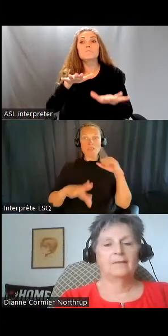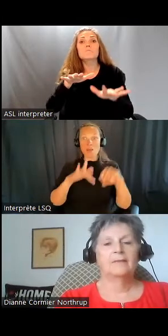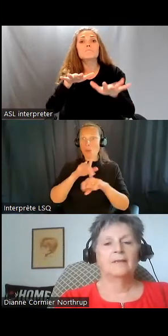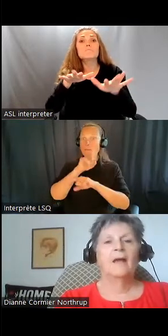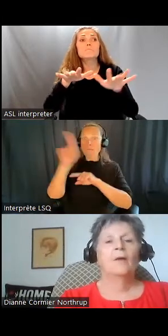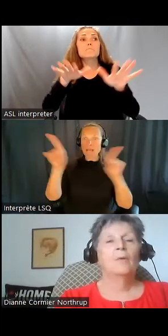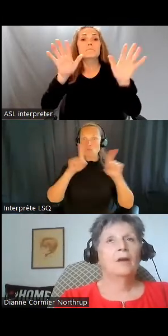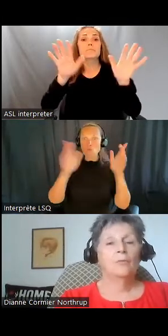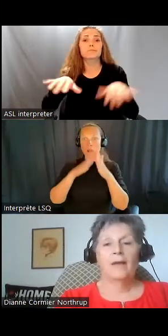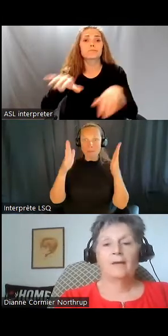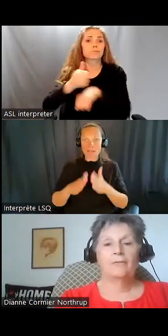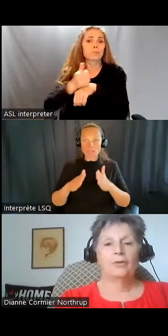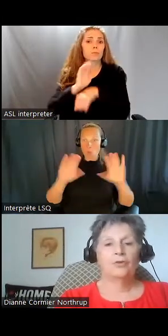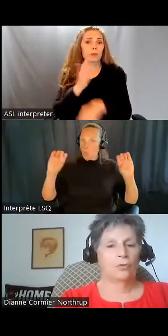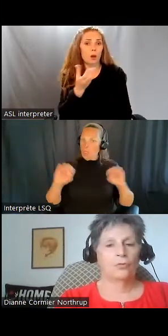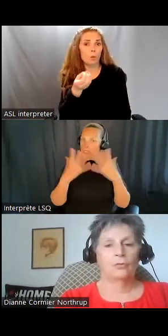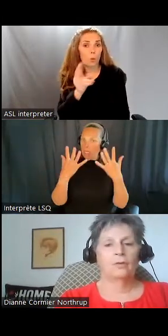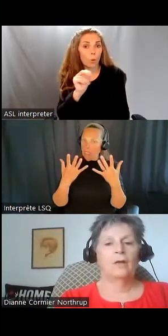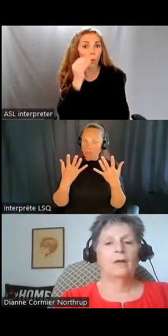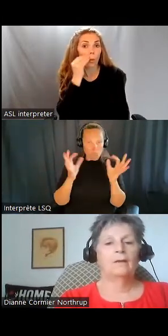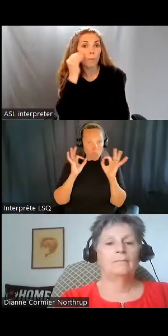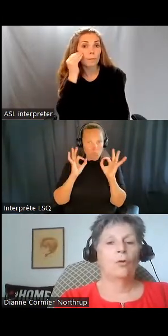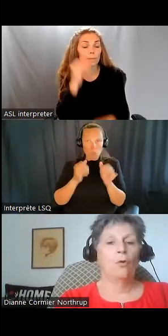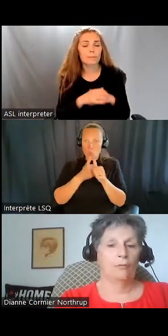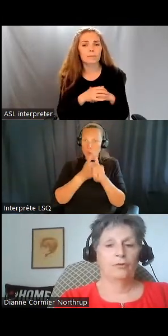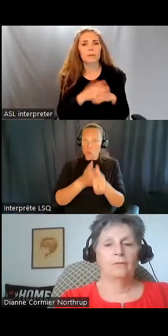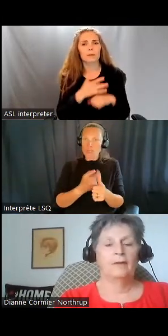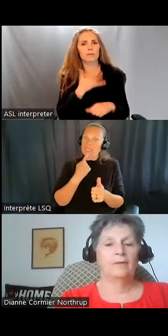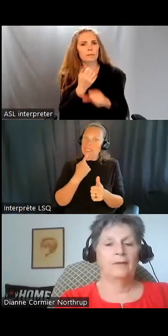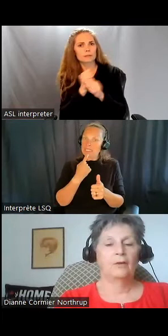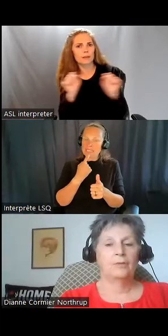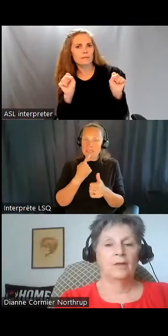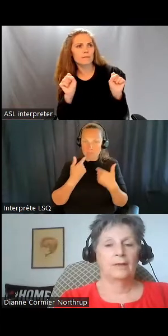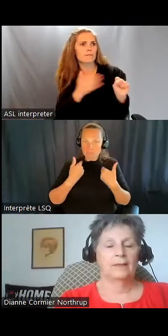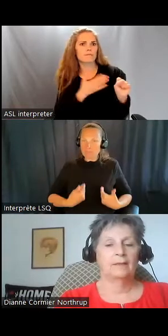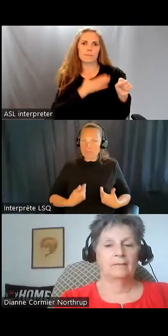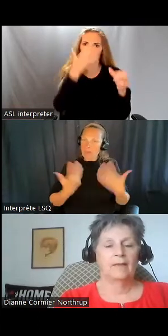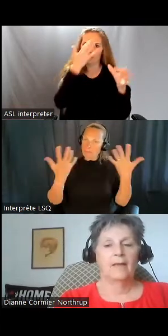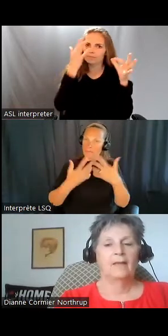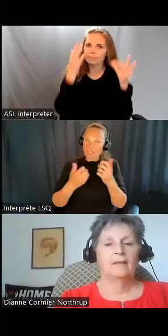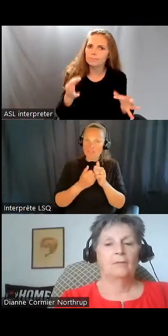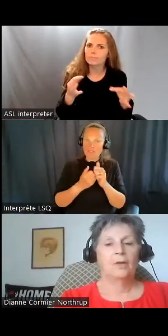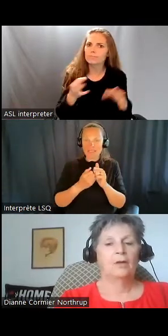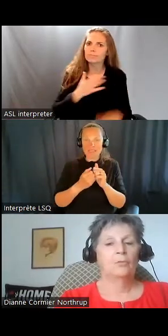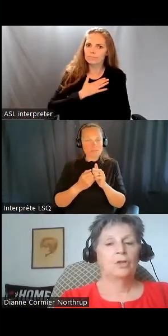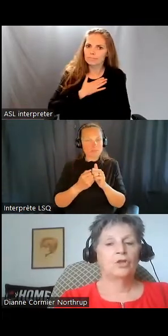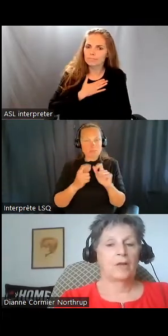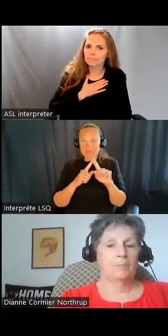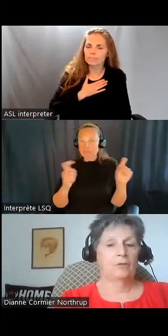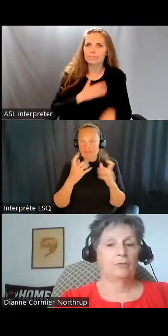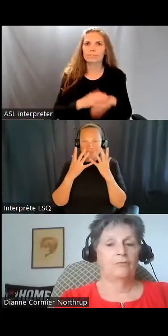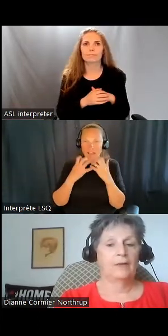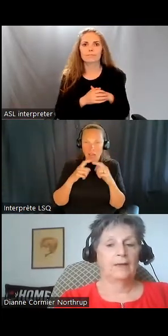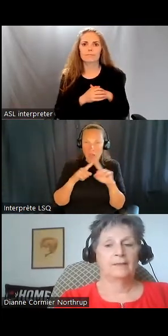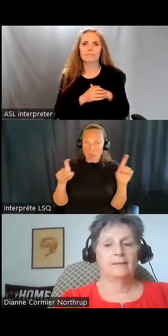où nous nous sentons libres d'être nous-mêmes, où nous avons le contrôle de tout ce qui se passe à l'intérieur,